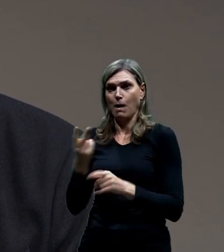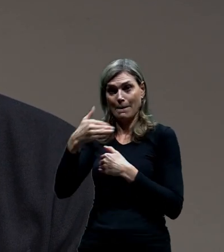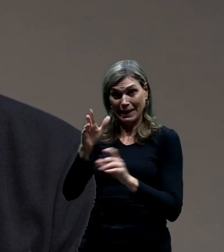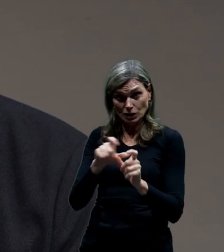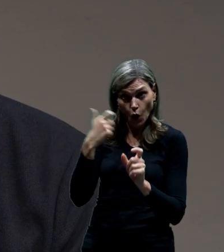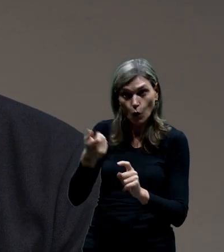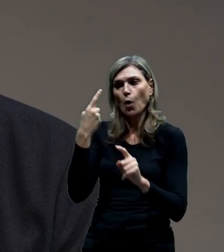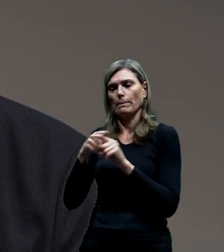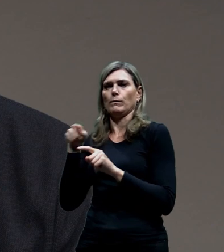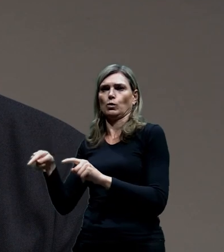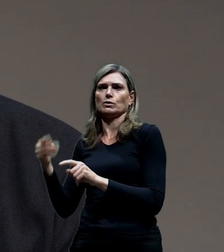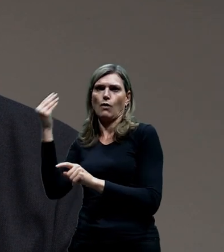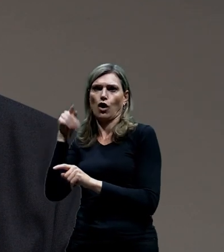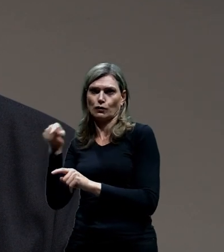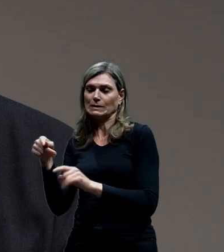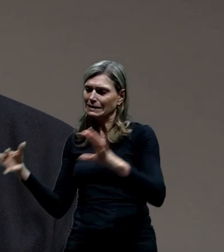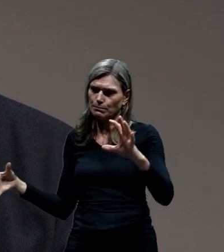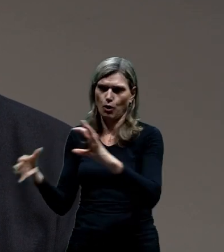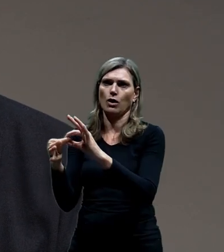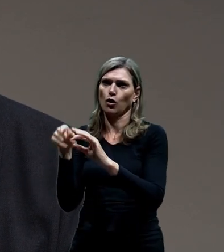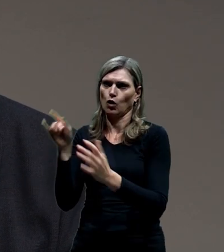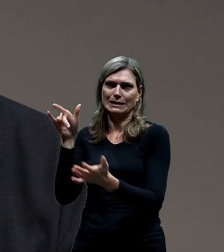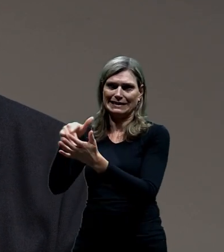v podstatě tam je náš cíl, že